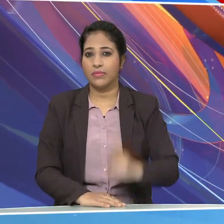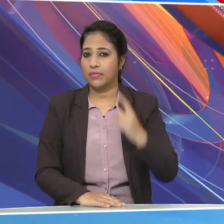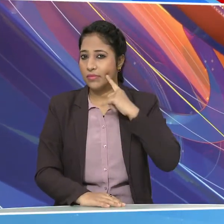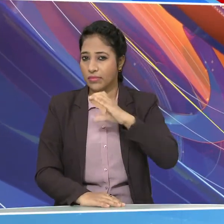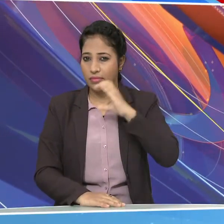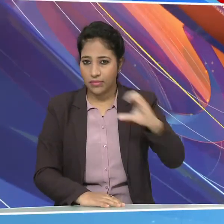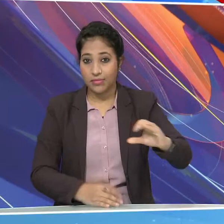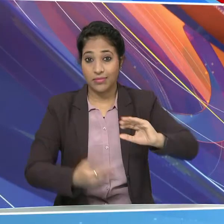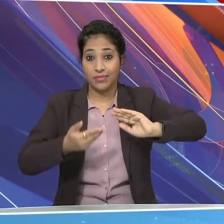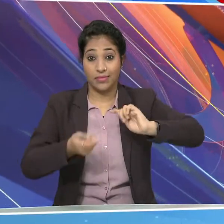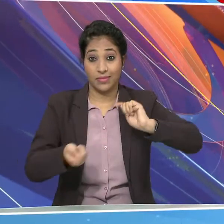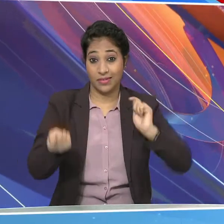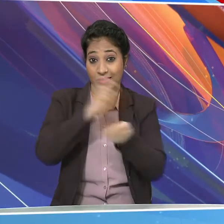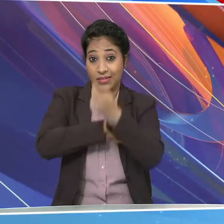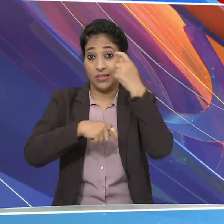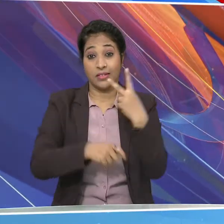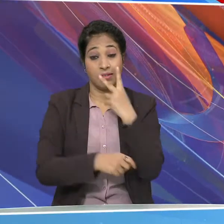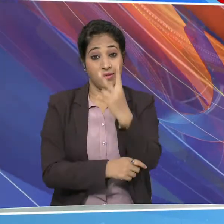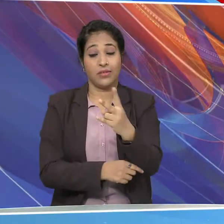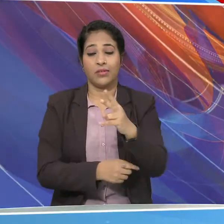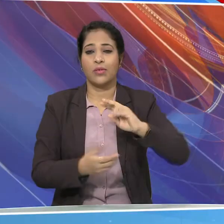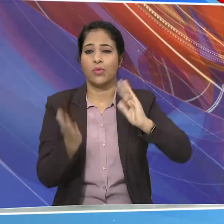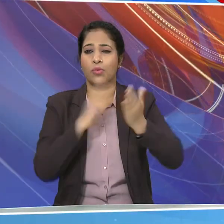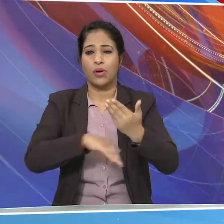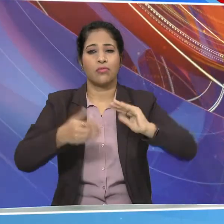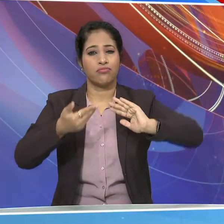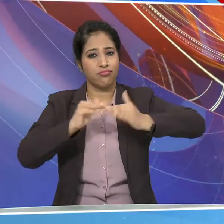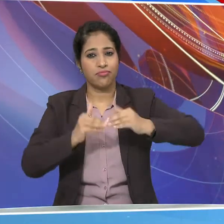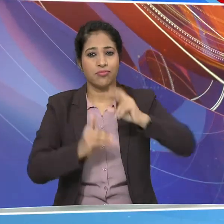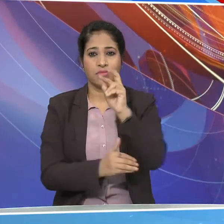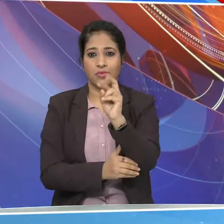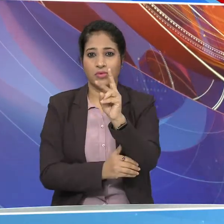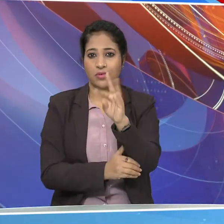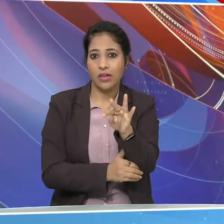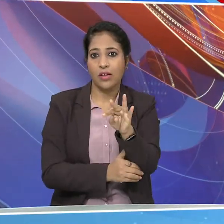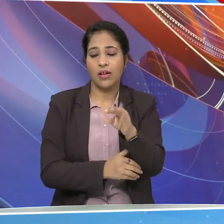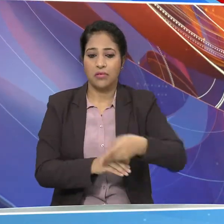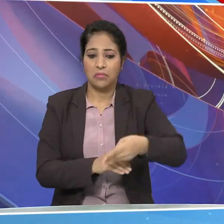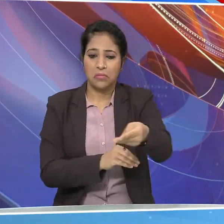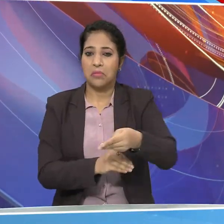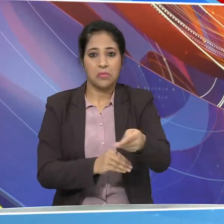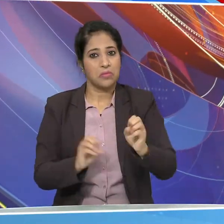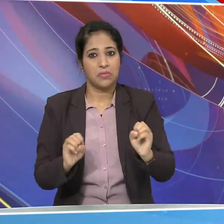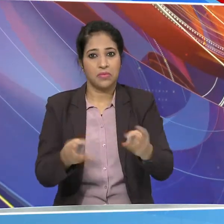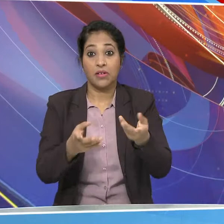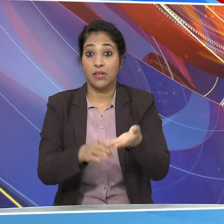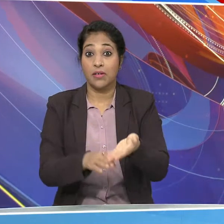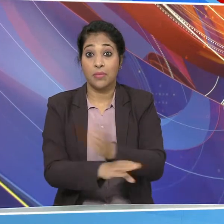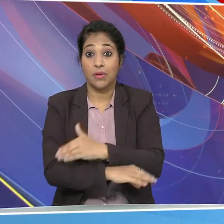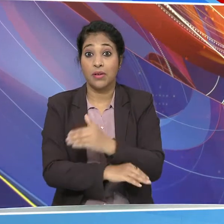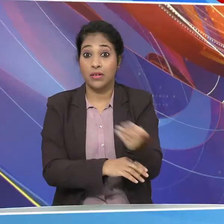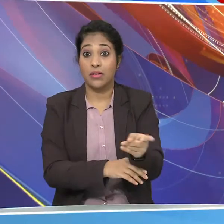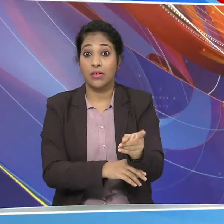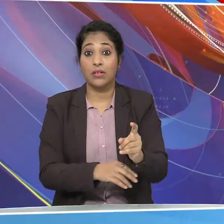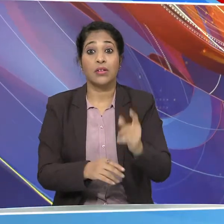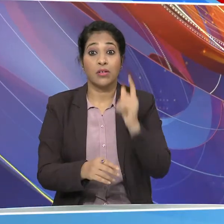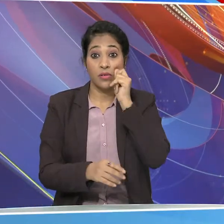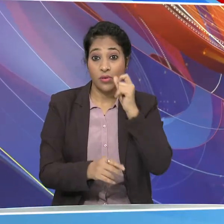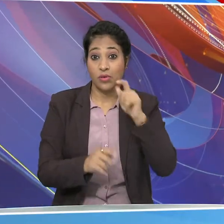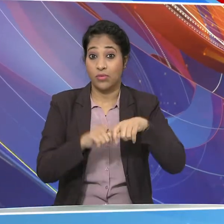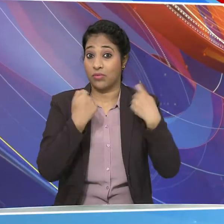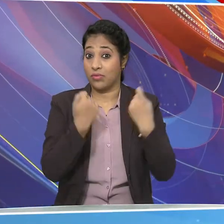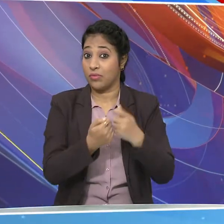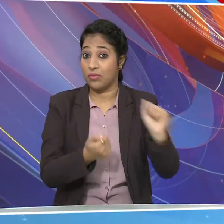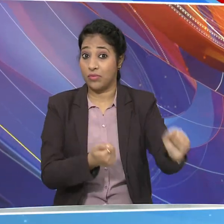ICC Cricket Wish Cup 2023 के शुरू होने में बस कुछ दिन का ही समय बचा है इससे पहले आज पुरुष विश्वकप के